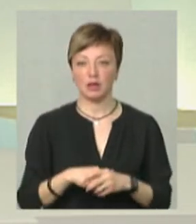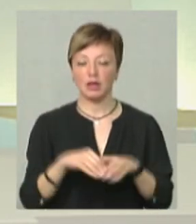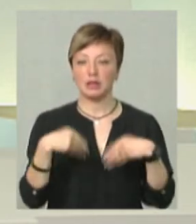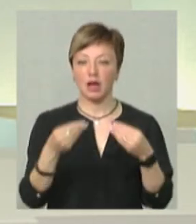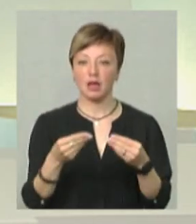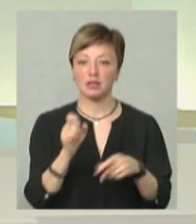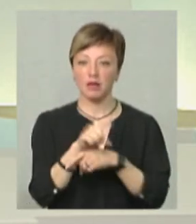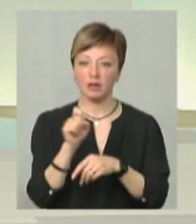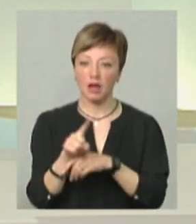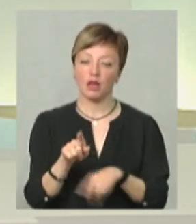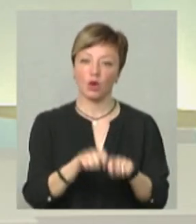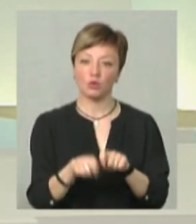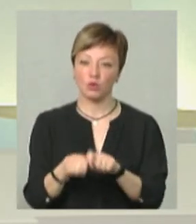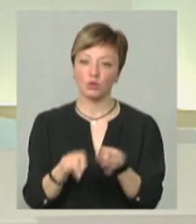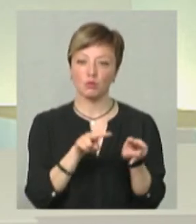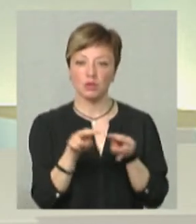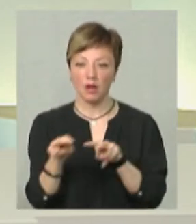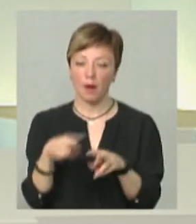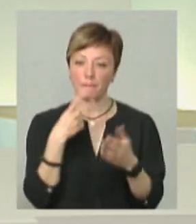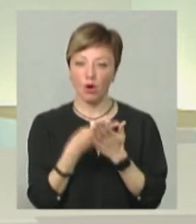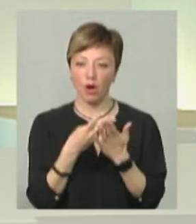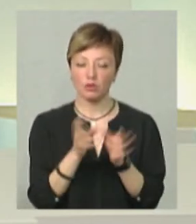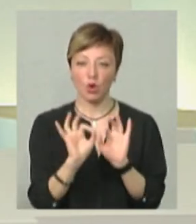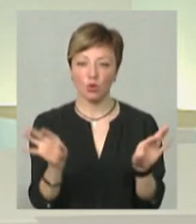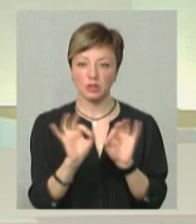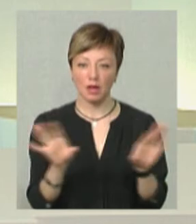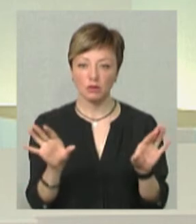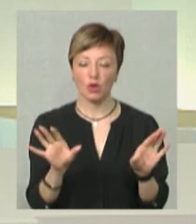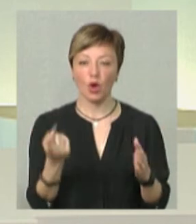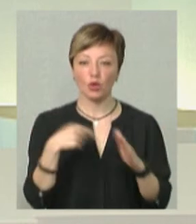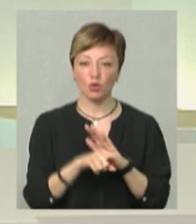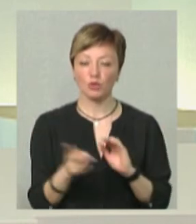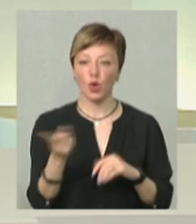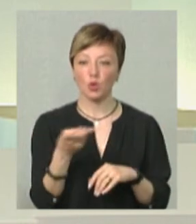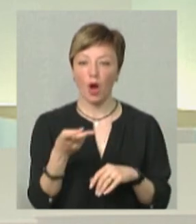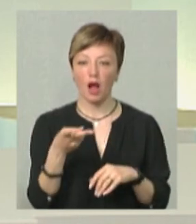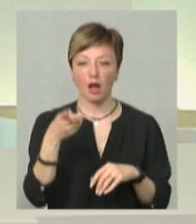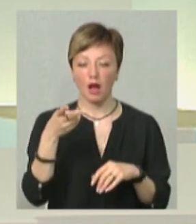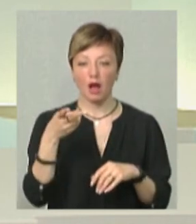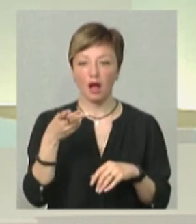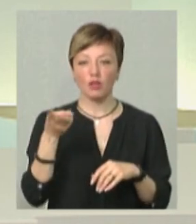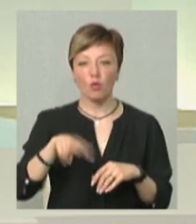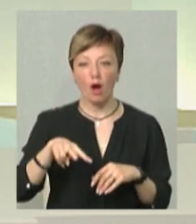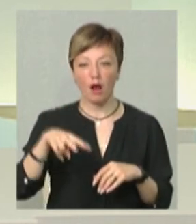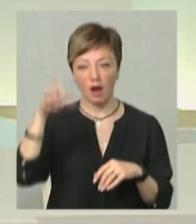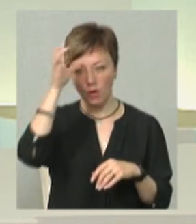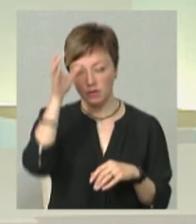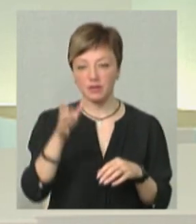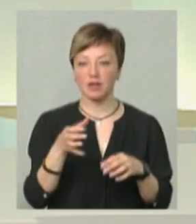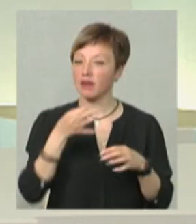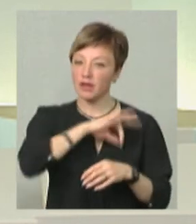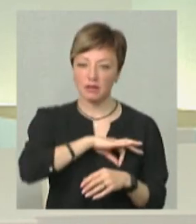дає йому завдання, яка контролює, спостерігає, показує, роз'яснює. Тобто, дуальна освіта дуже ефективна, вона дозволяє